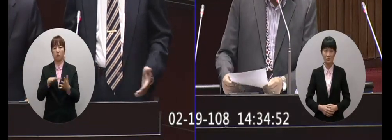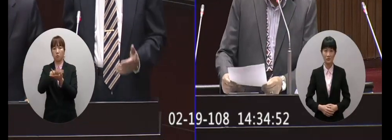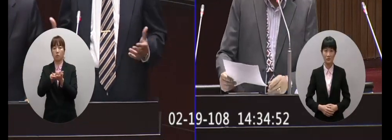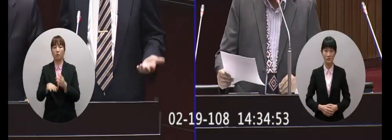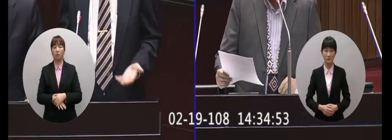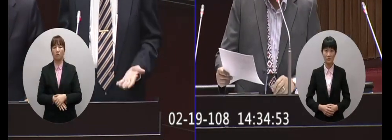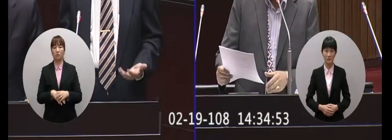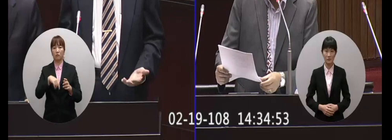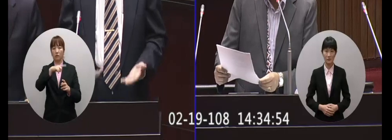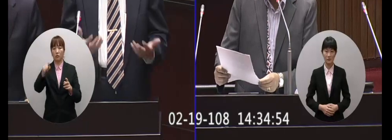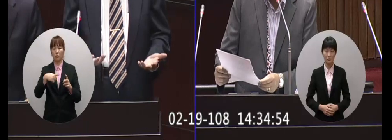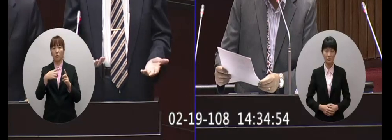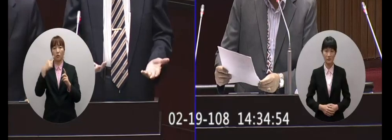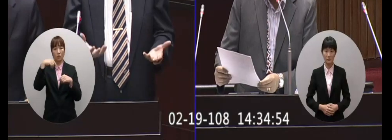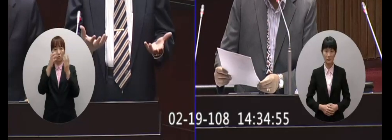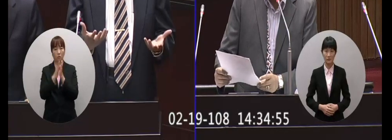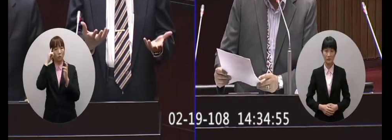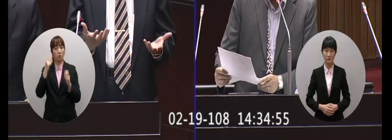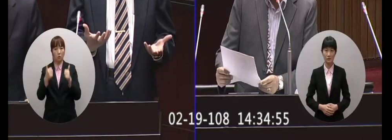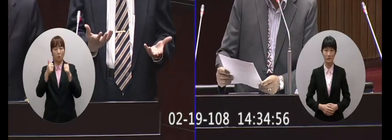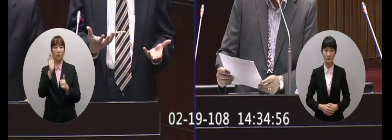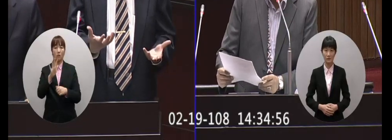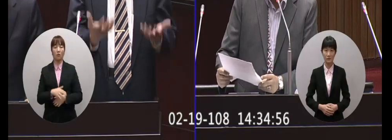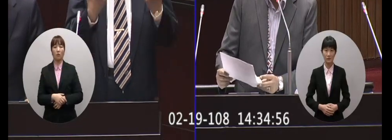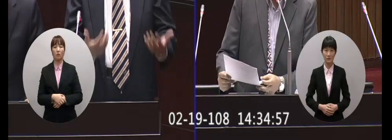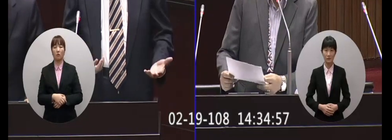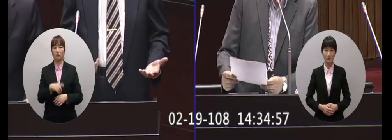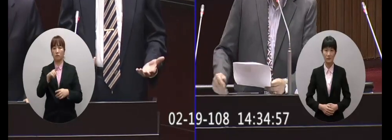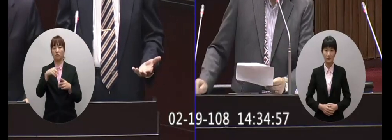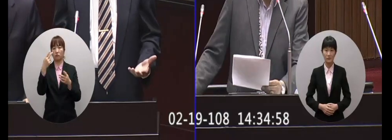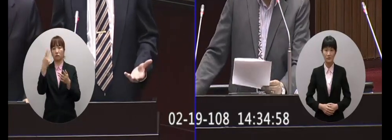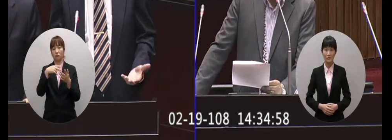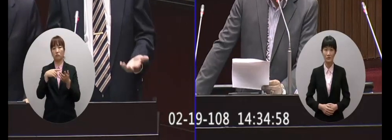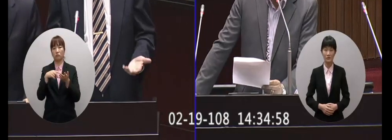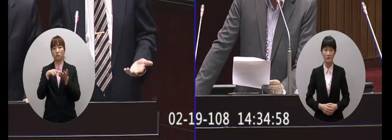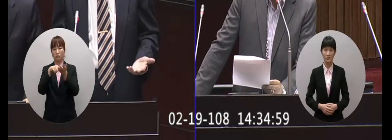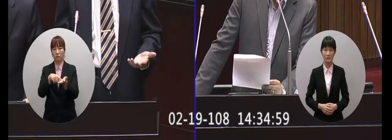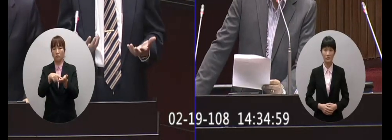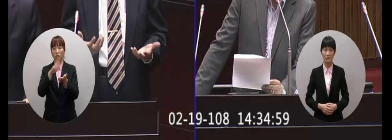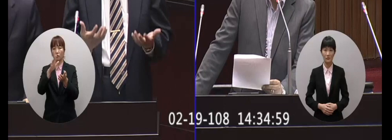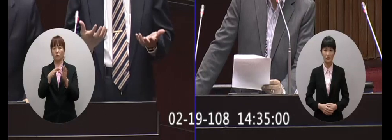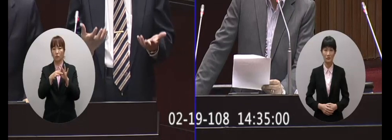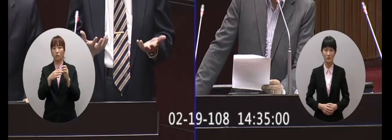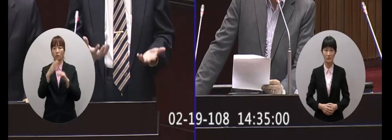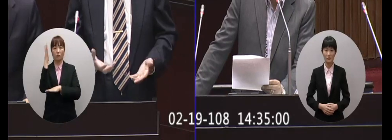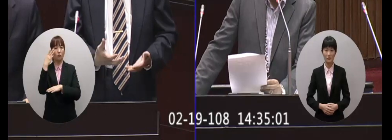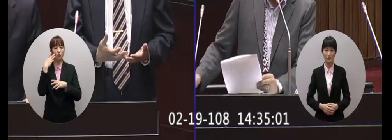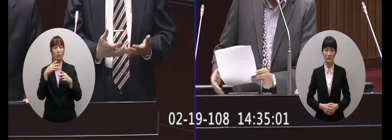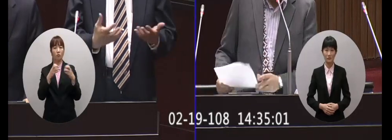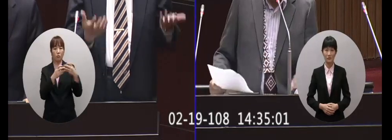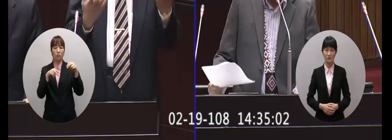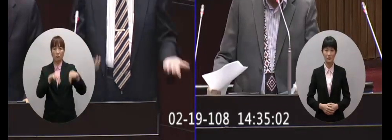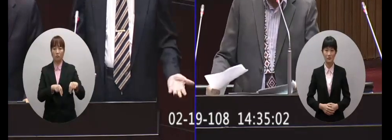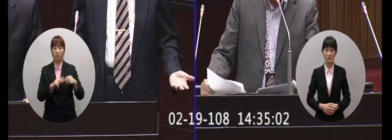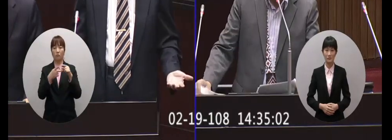我們希望有這麼高的共識以後再來簽成有關的政治協議和